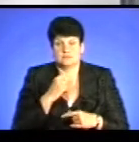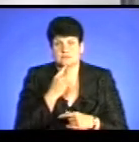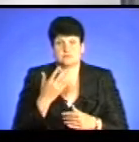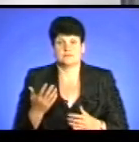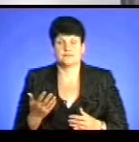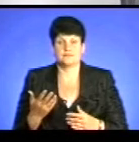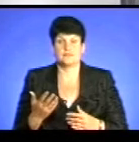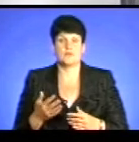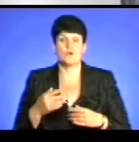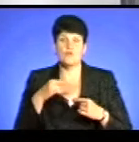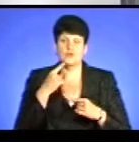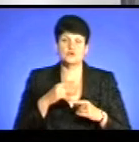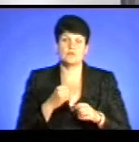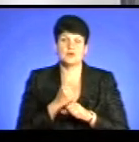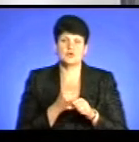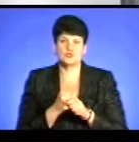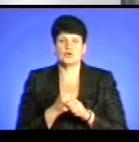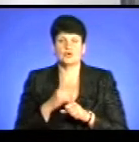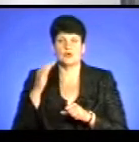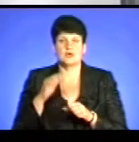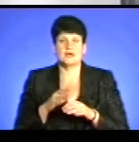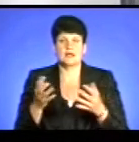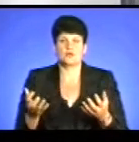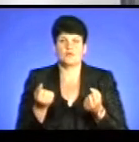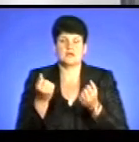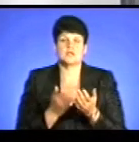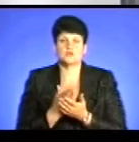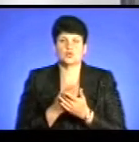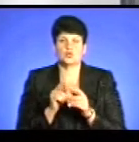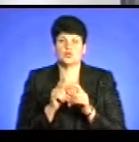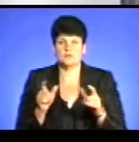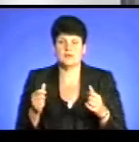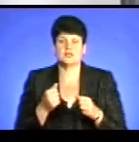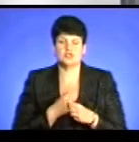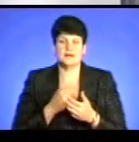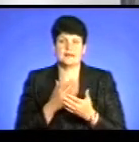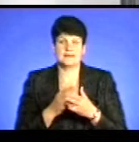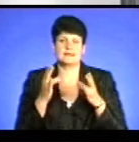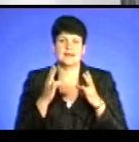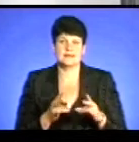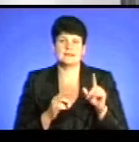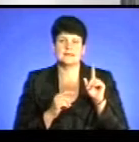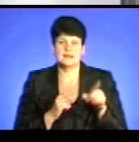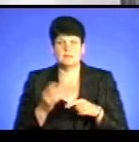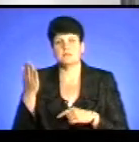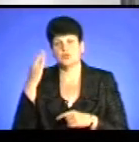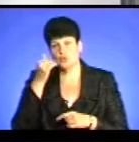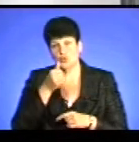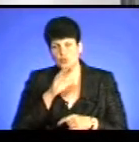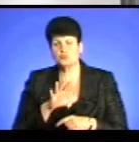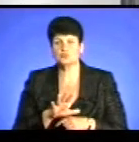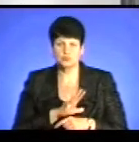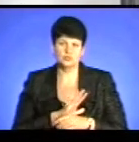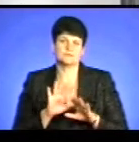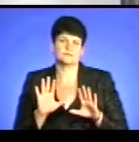говорите, що працюють рятувальні водолазні служби на Тернопільському ставу, але, на жаль, ми маємо і трагедії, там. Тобто, зокрема, і минулого року траплялися.